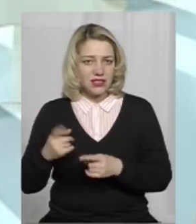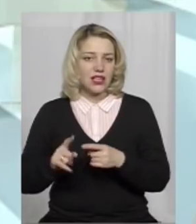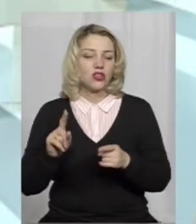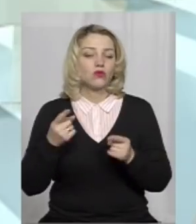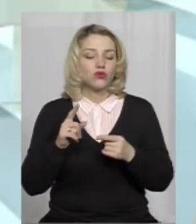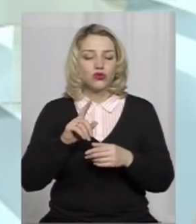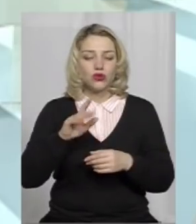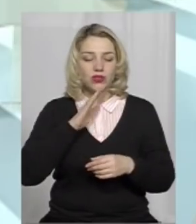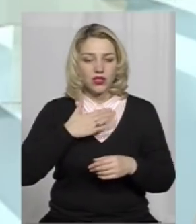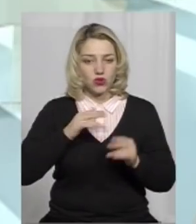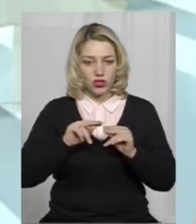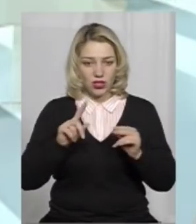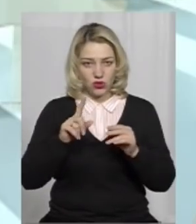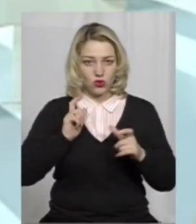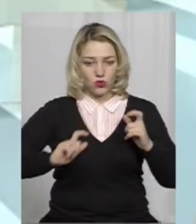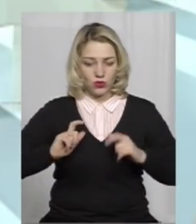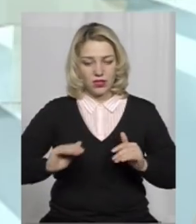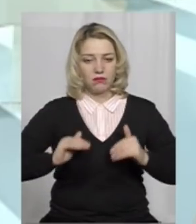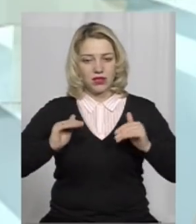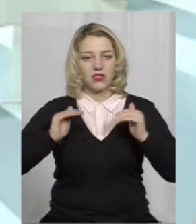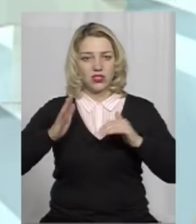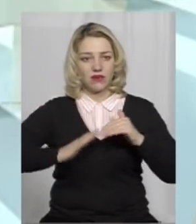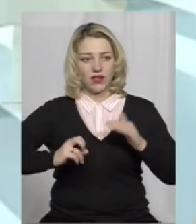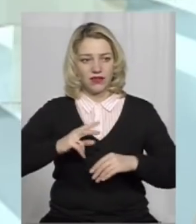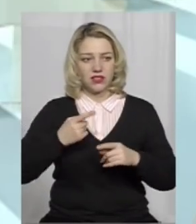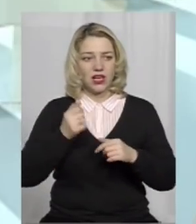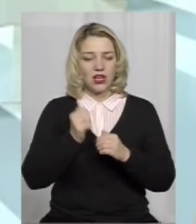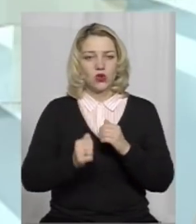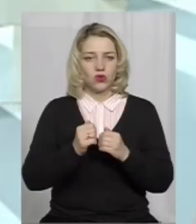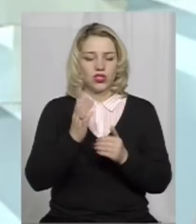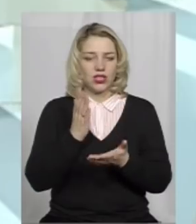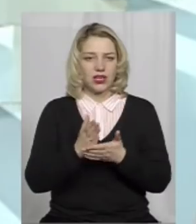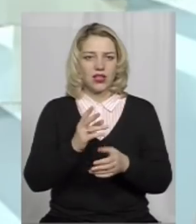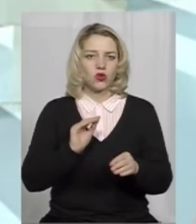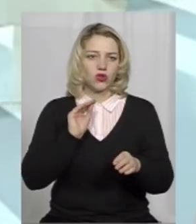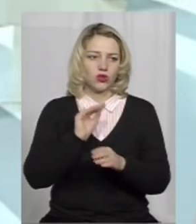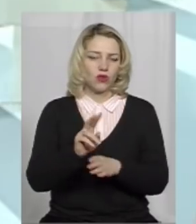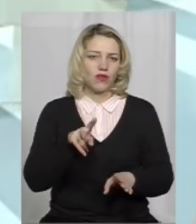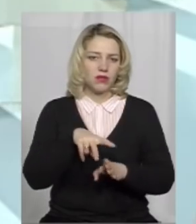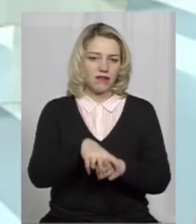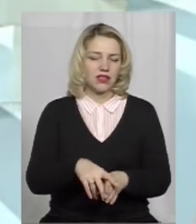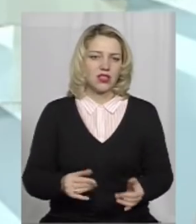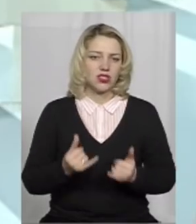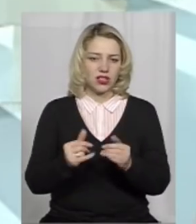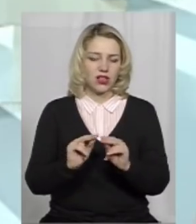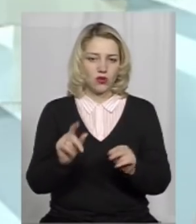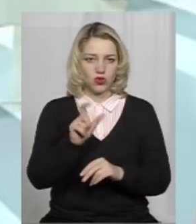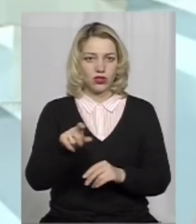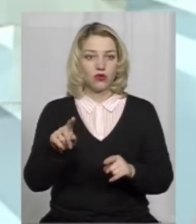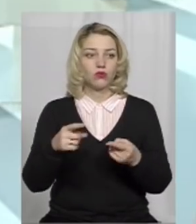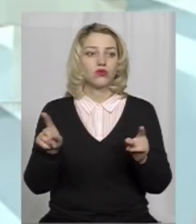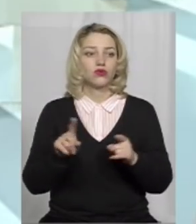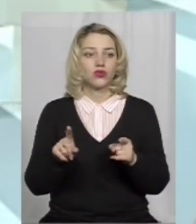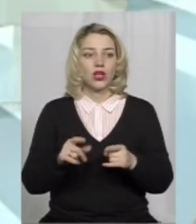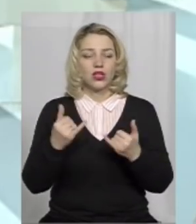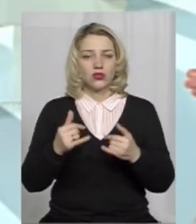вчителі проходять курси підвищення кваліфікації, дуже часто є додатковим навантаженням на вчителів. Чому? Тому